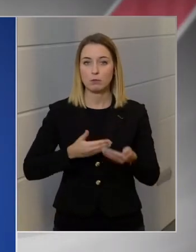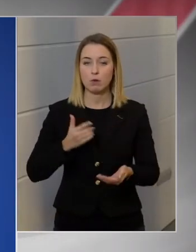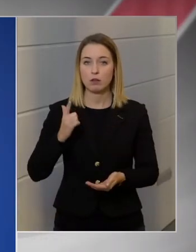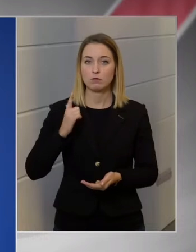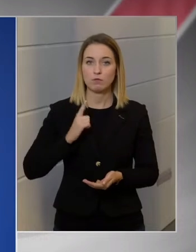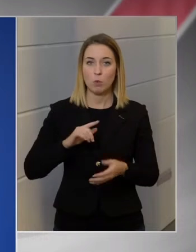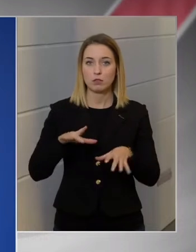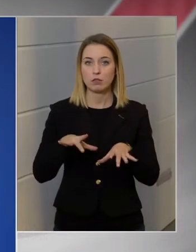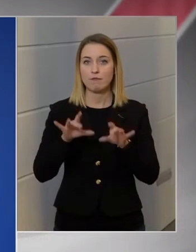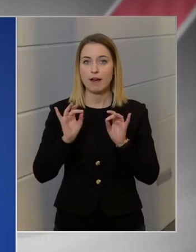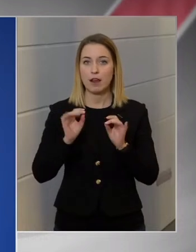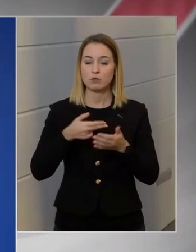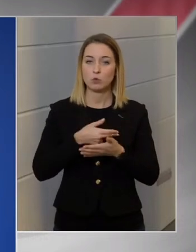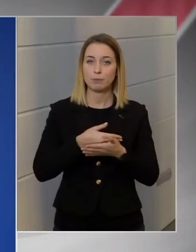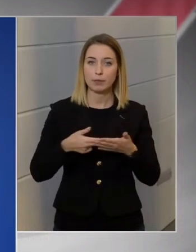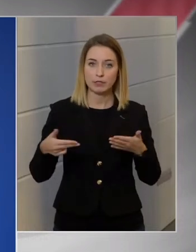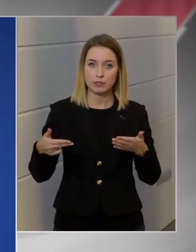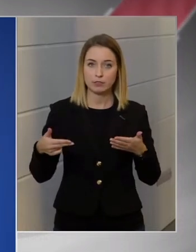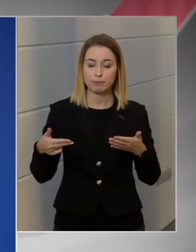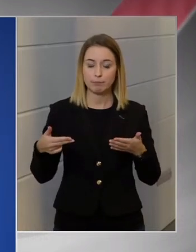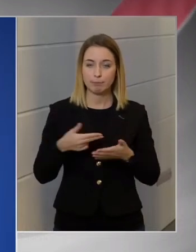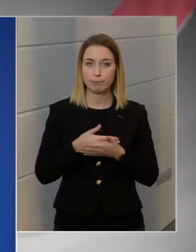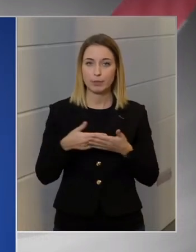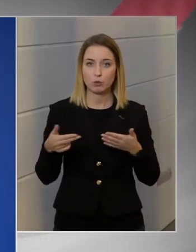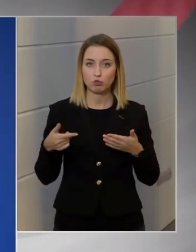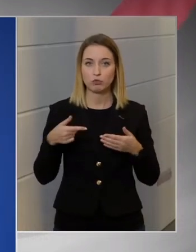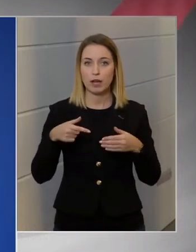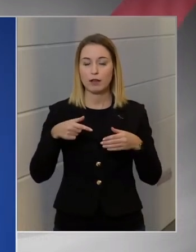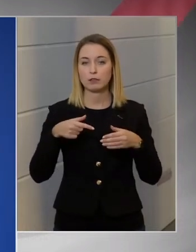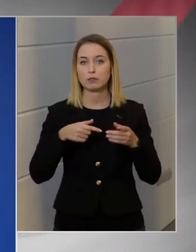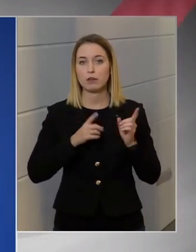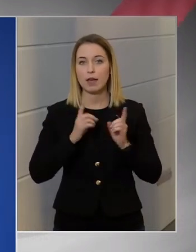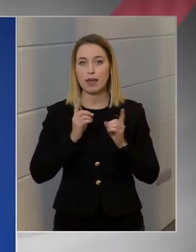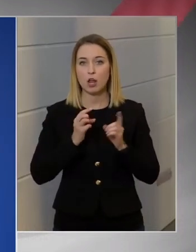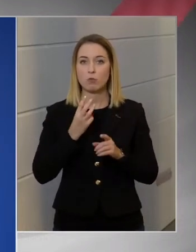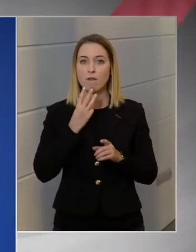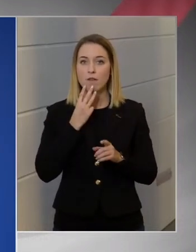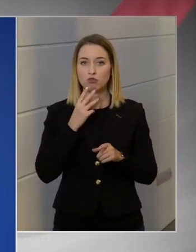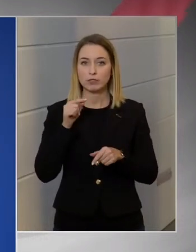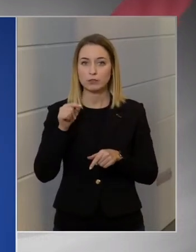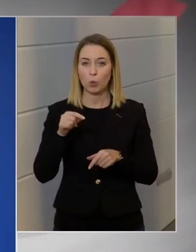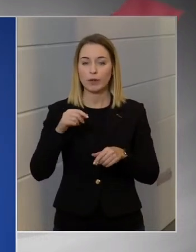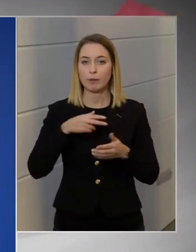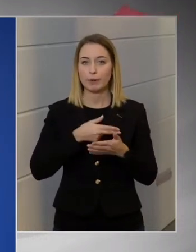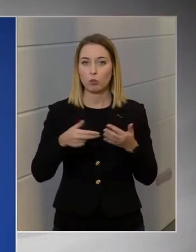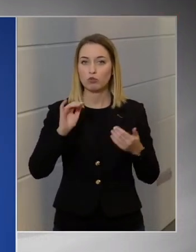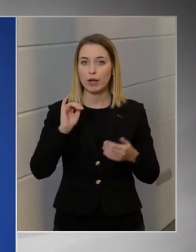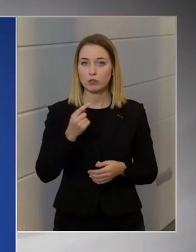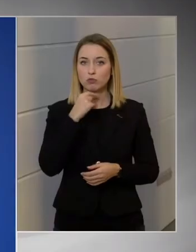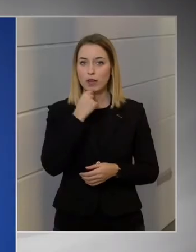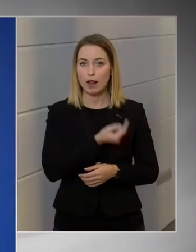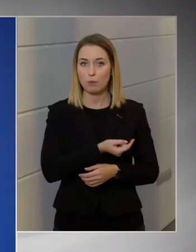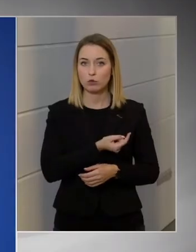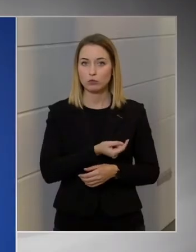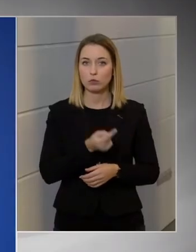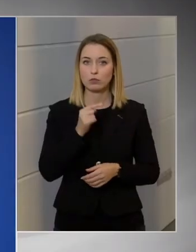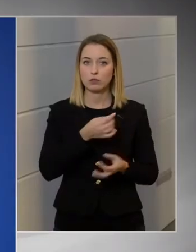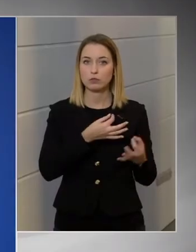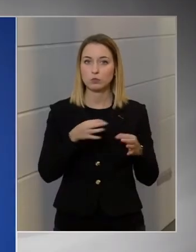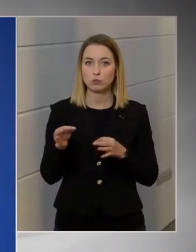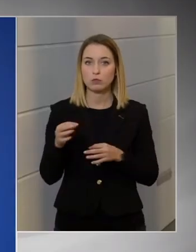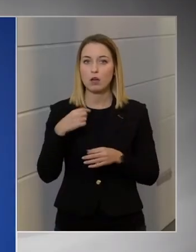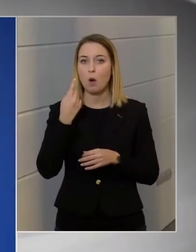választott bírósági X-ideljárásban. A Washingtoni Bíróság is kimondott, hogy ennek az ügynek az